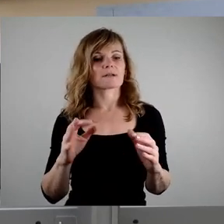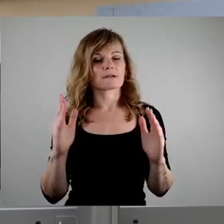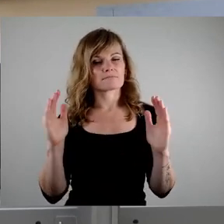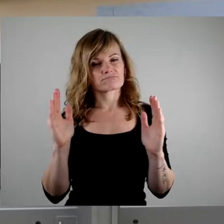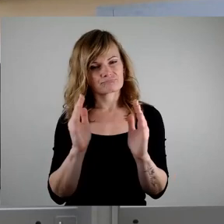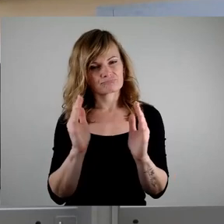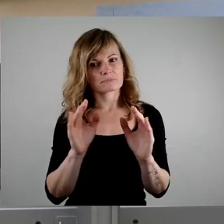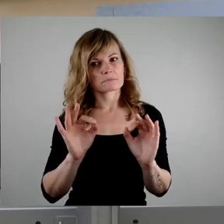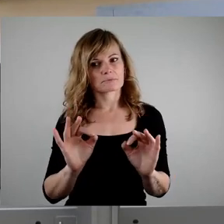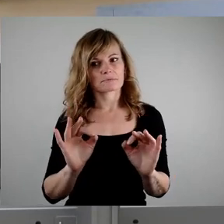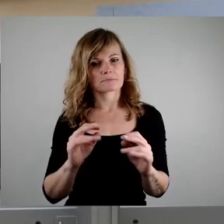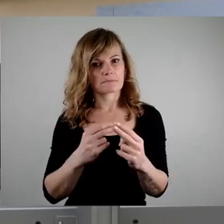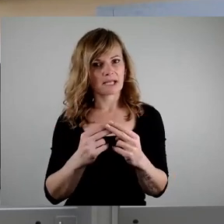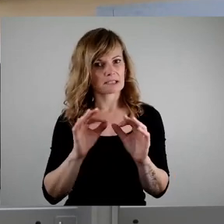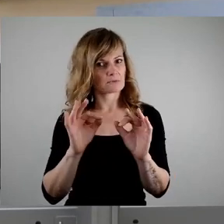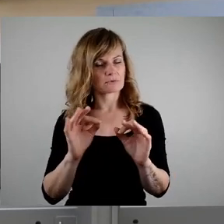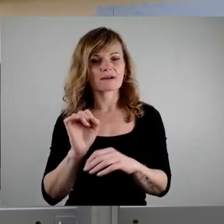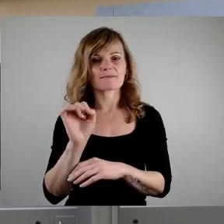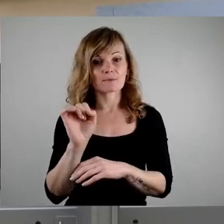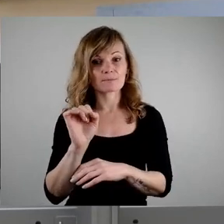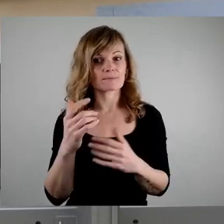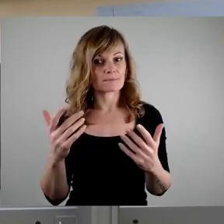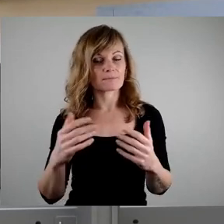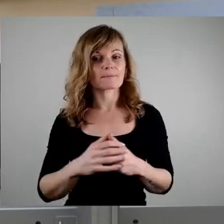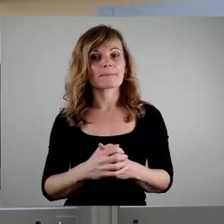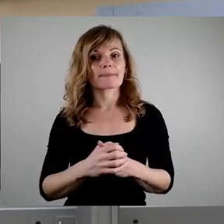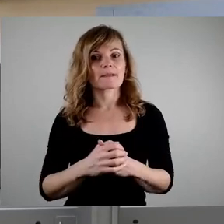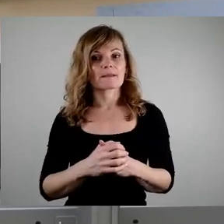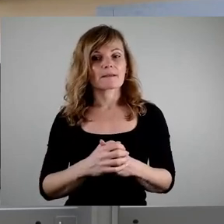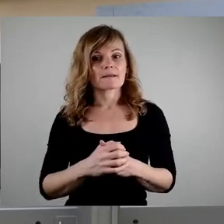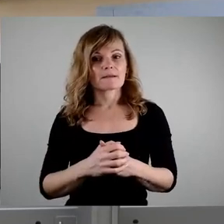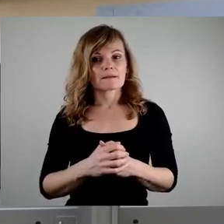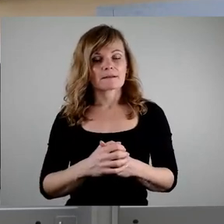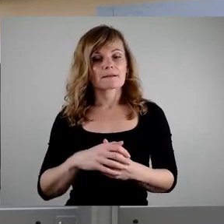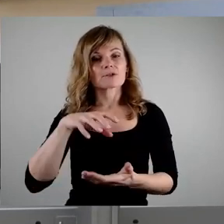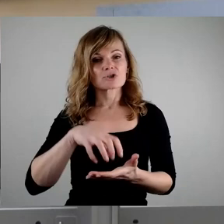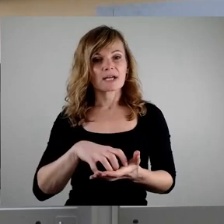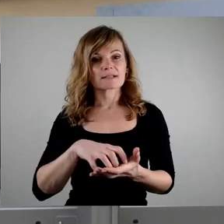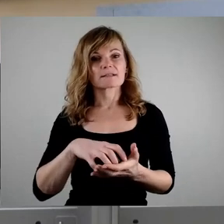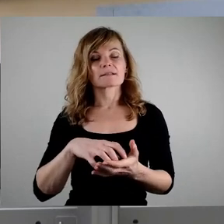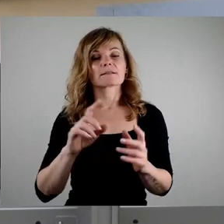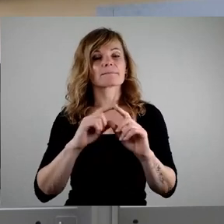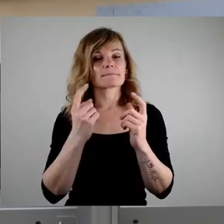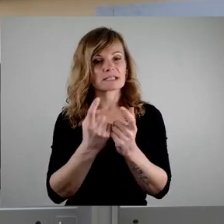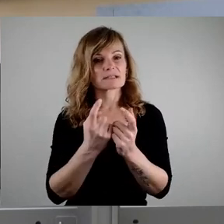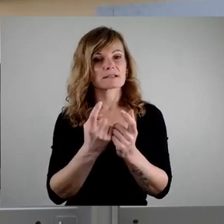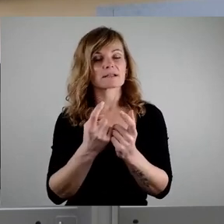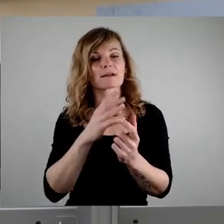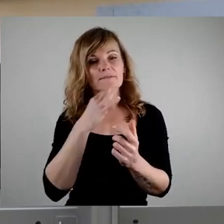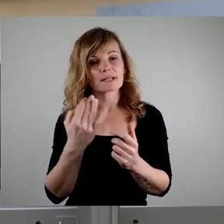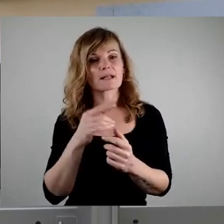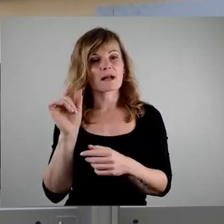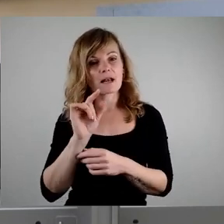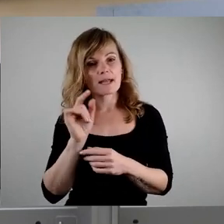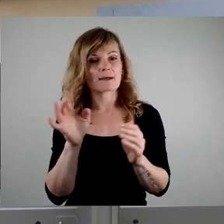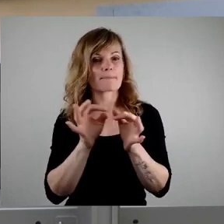Wir haben in den Stadtbezirken sehr viele kleine Maßnahmen,